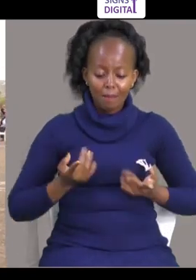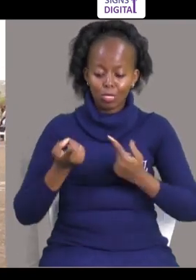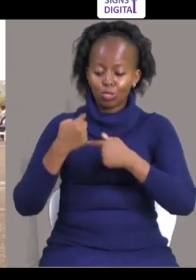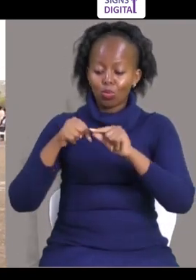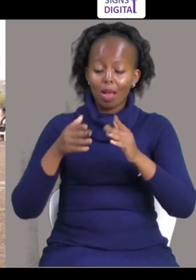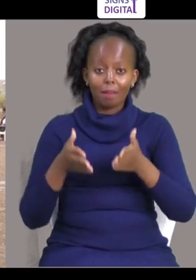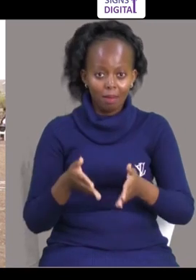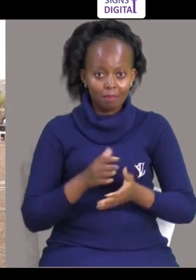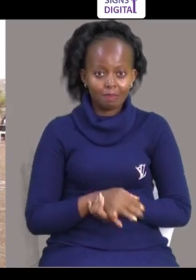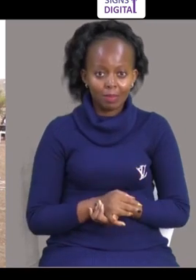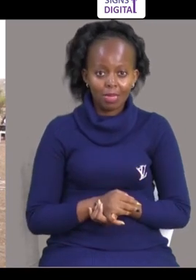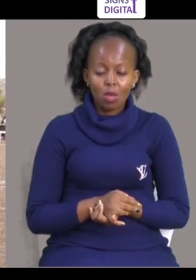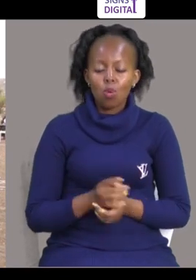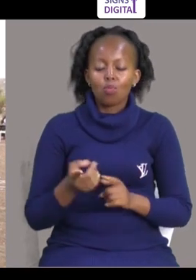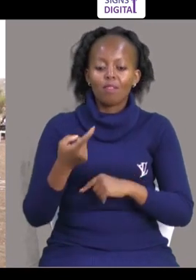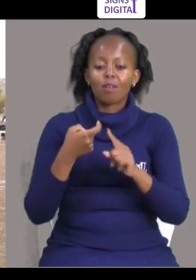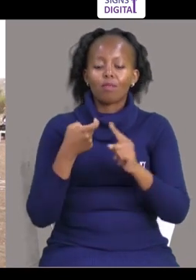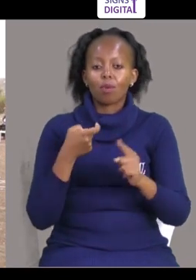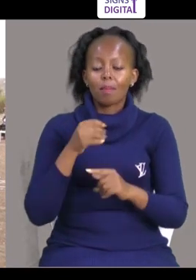Tumefurai kika mahali hapa